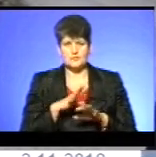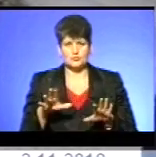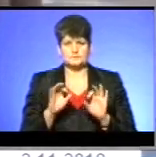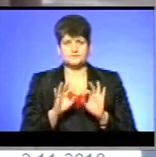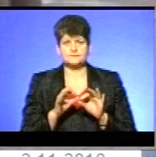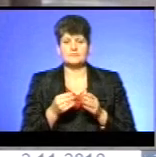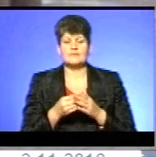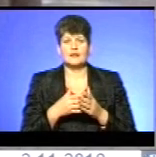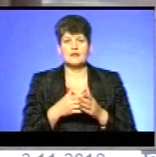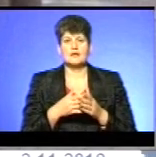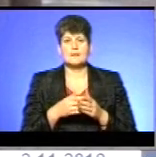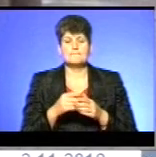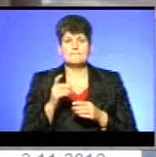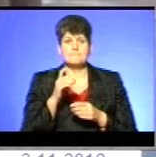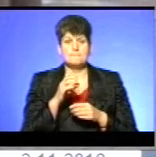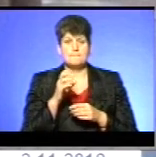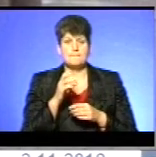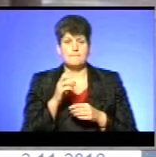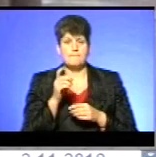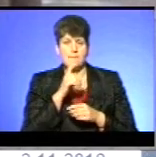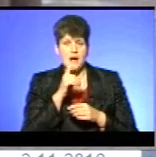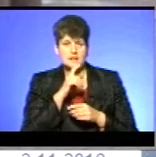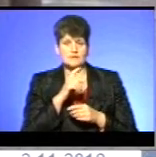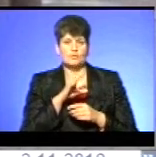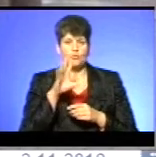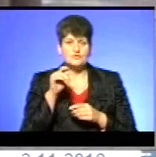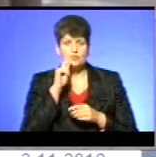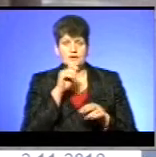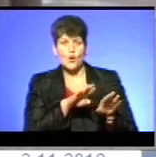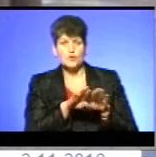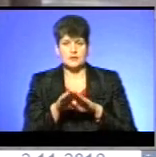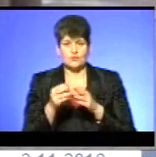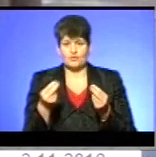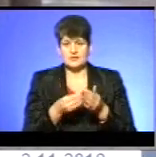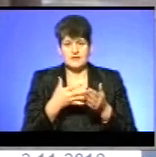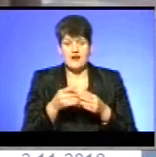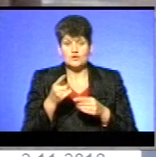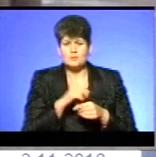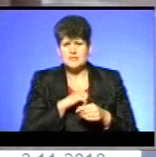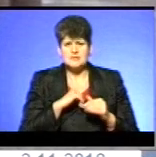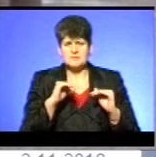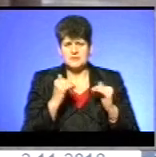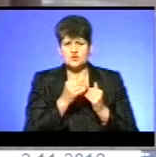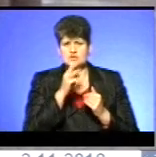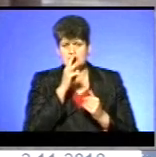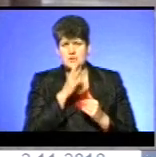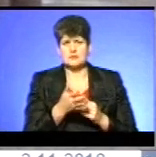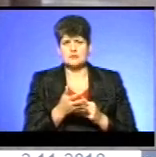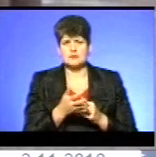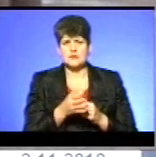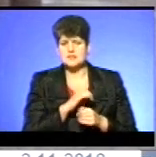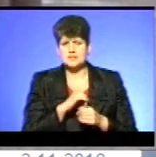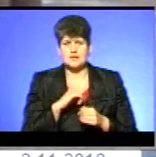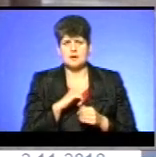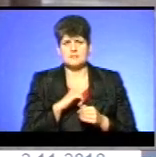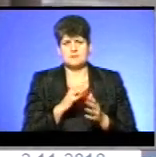утворення. Паливо коштує запчастини по Україні більш-менш однаково, але чому в Тернополі, найнижчі зарплати і нижчі